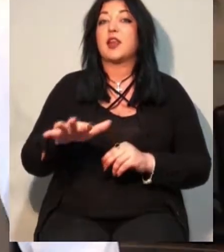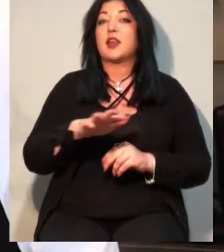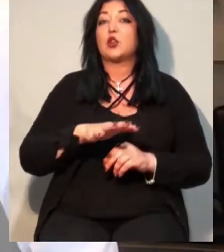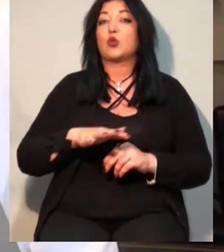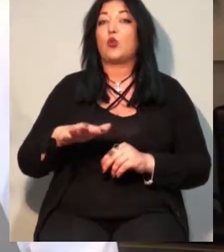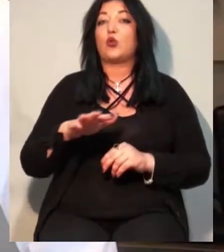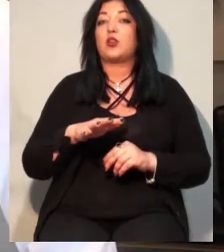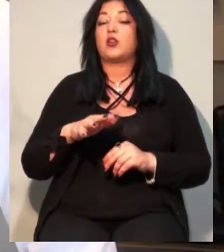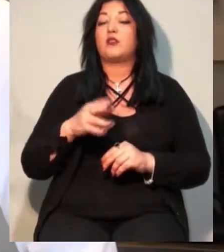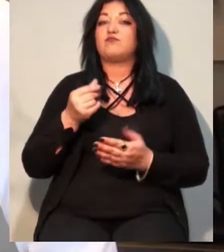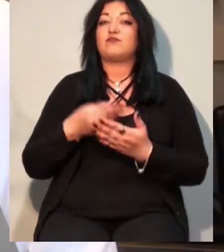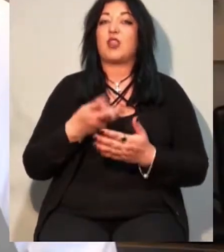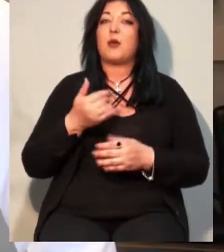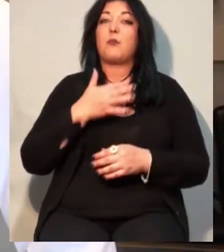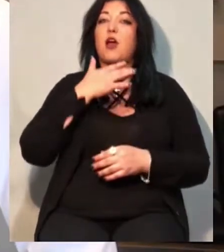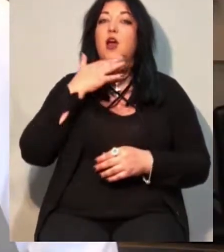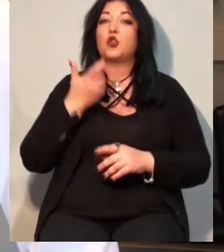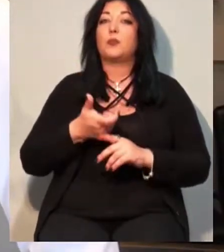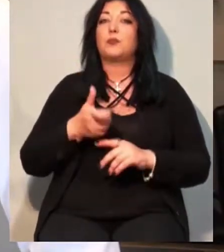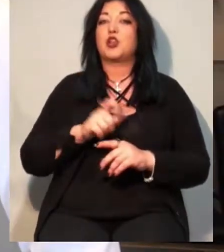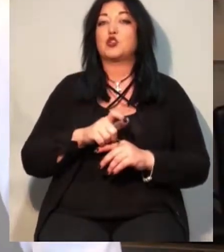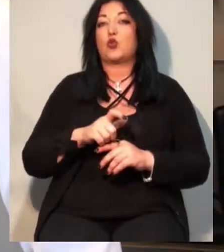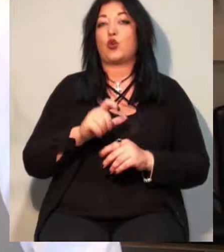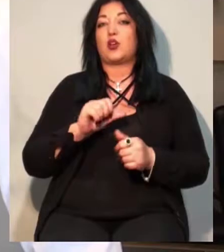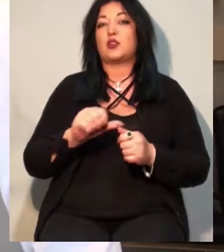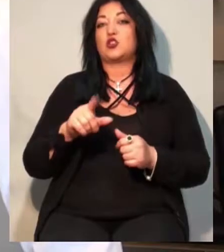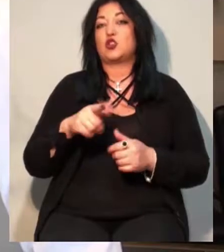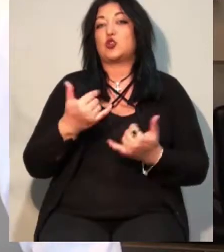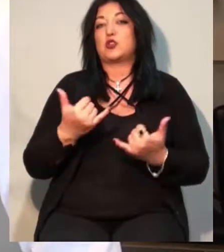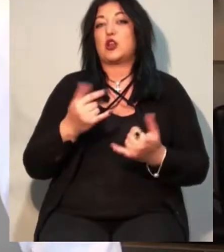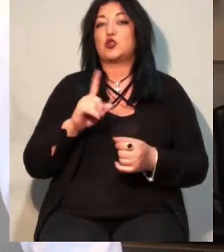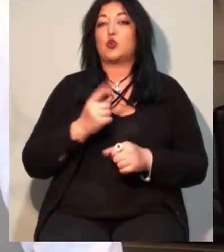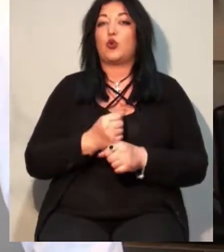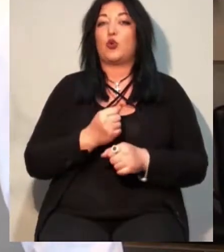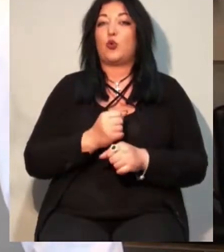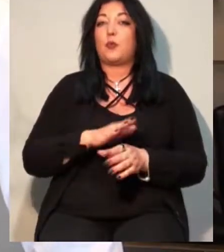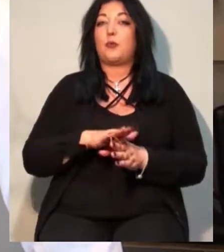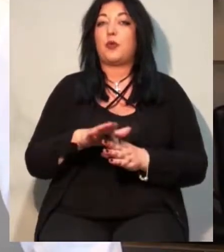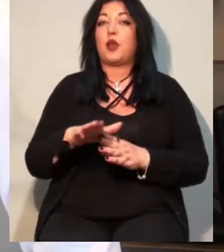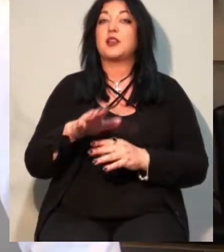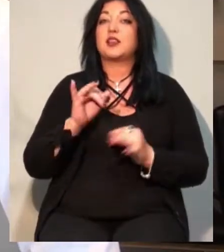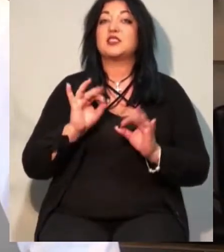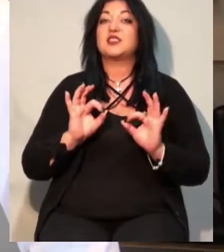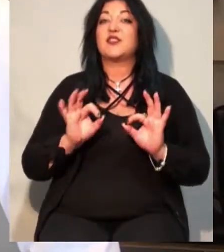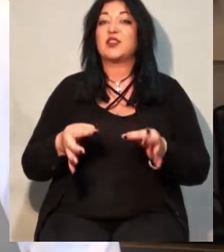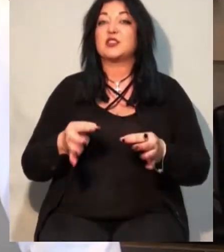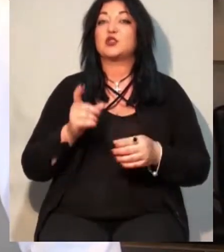набагато більшого, ніж те, що там зараз імітують і роблять. Ми, звісно ж, за те, щоб там було